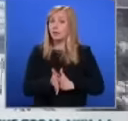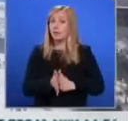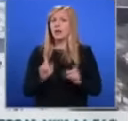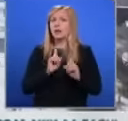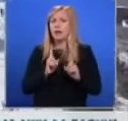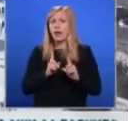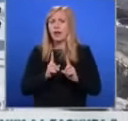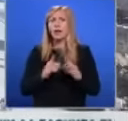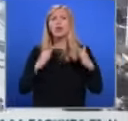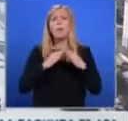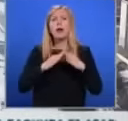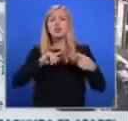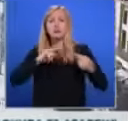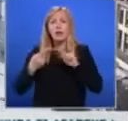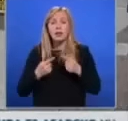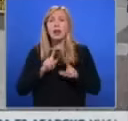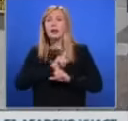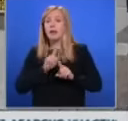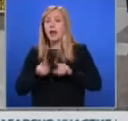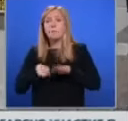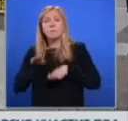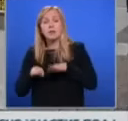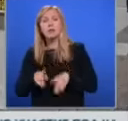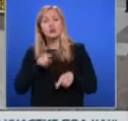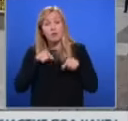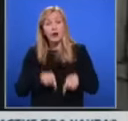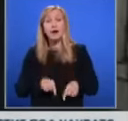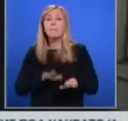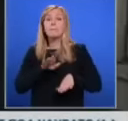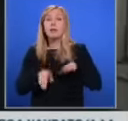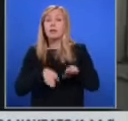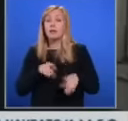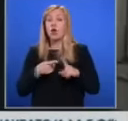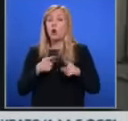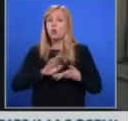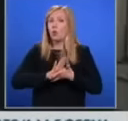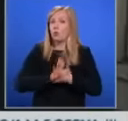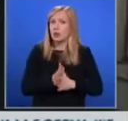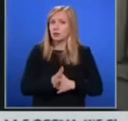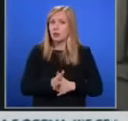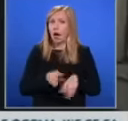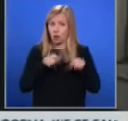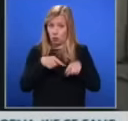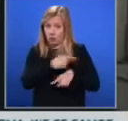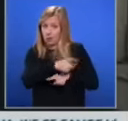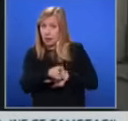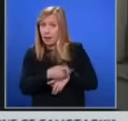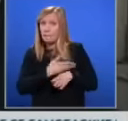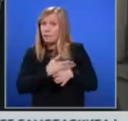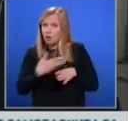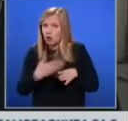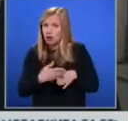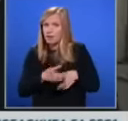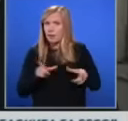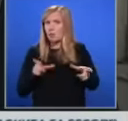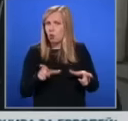Не е битов скандал, не е криминален случай, а е престъпление от омраза. Ако те пролъжават да блокират български участие под